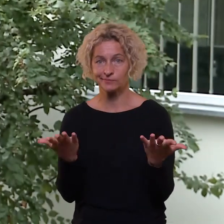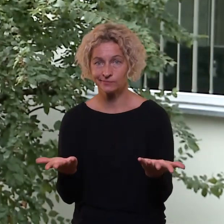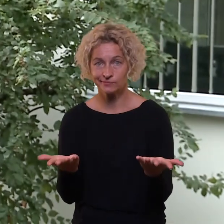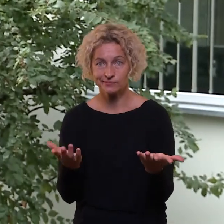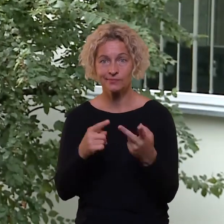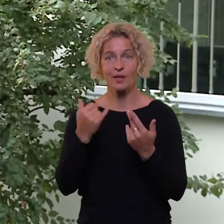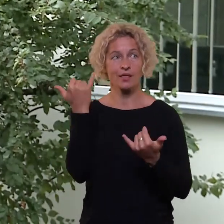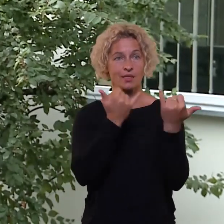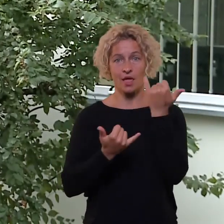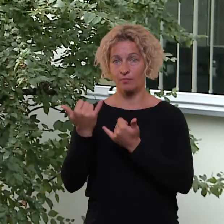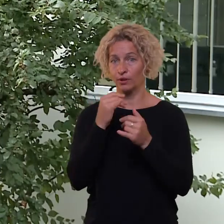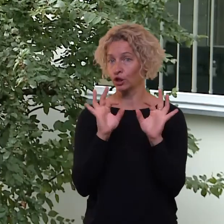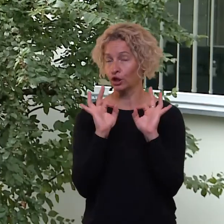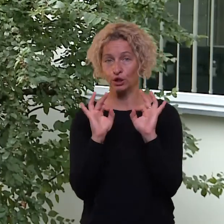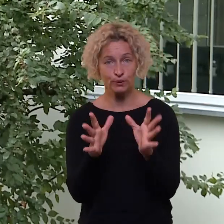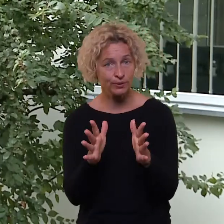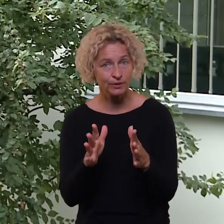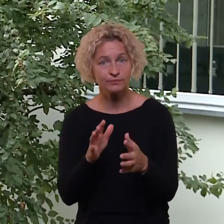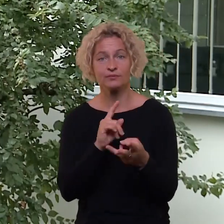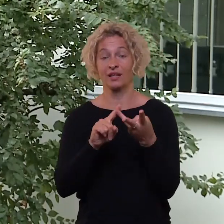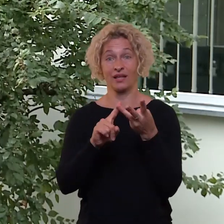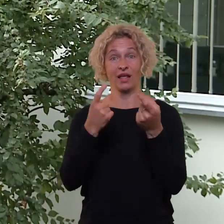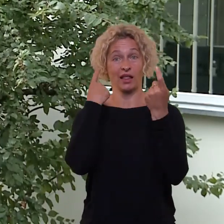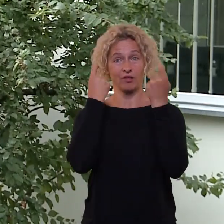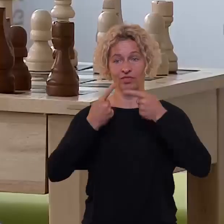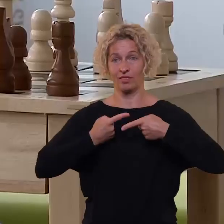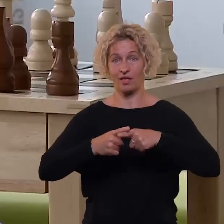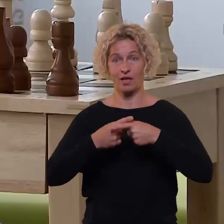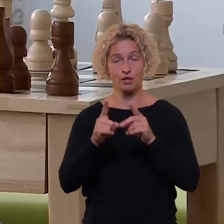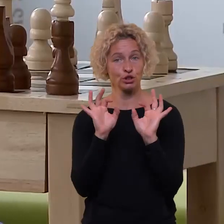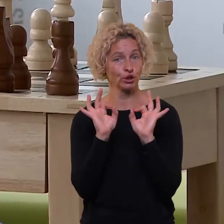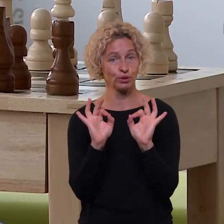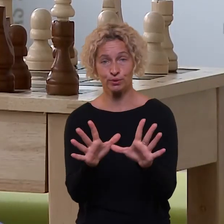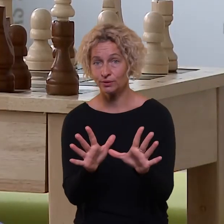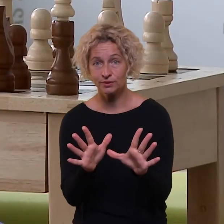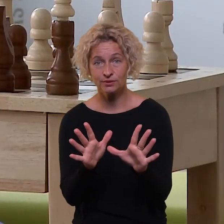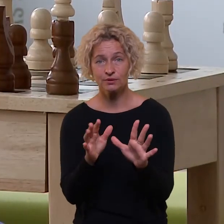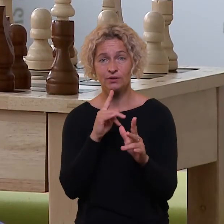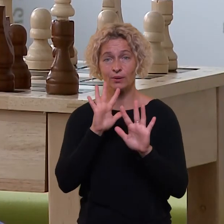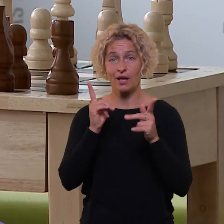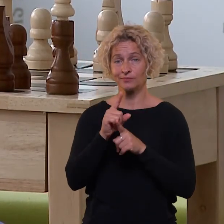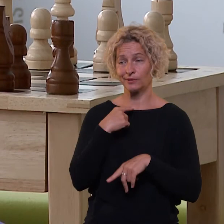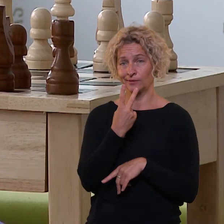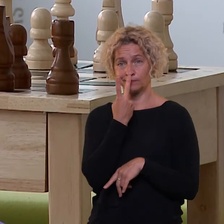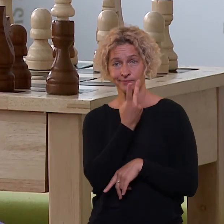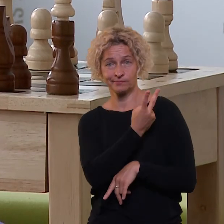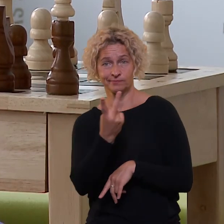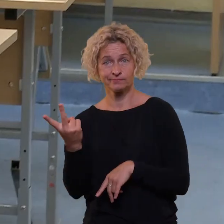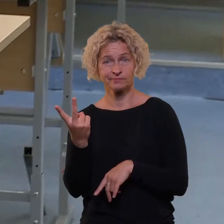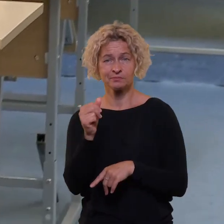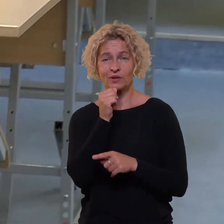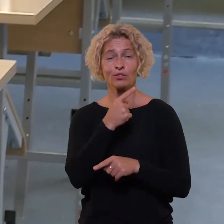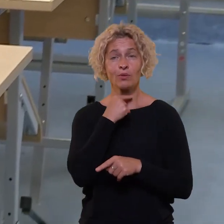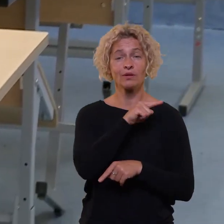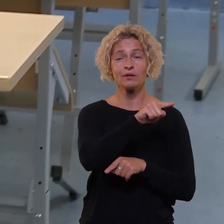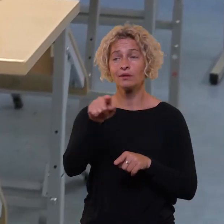chemijos, fizikos, informacinių technologijų mokytojų. Na, jeigu žiūrėtume pagal pagrindinį pageidavimą, kurį